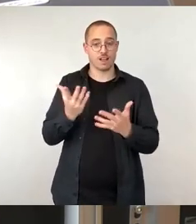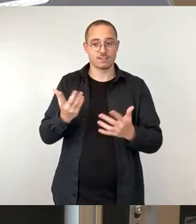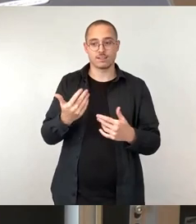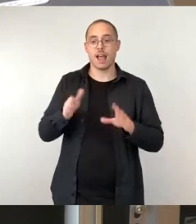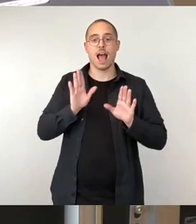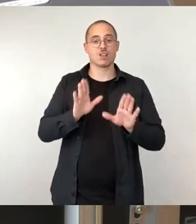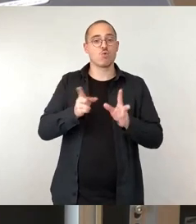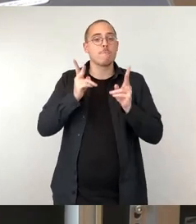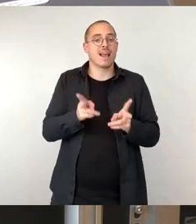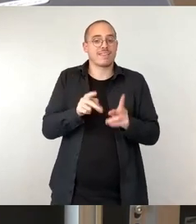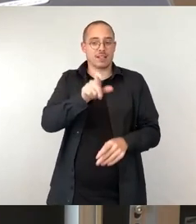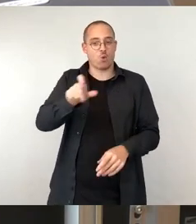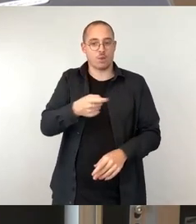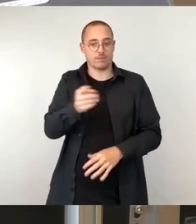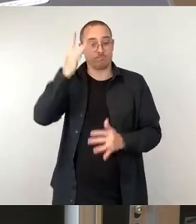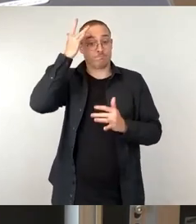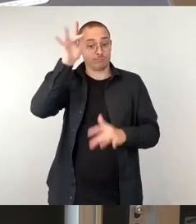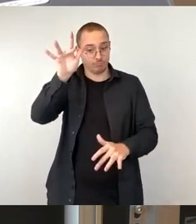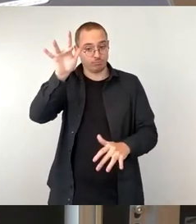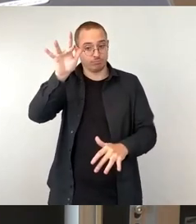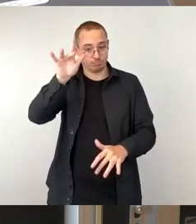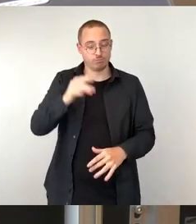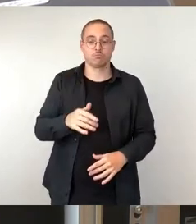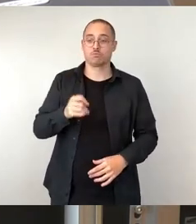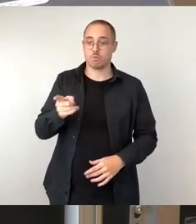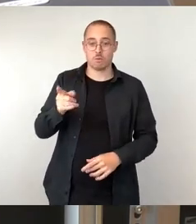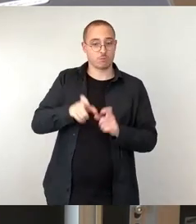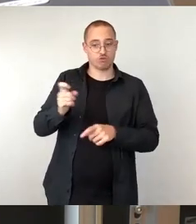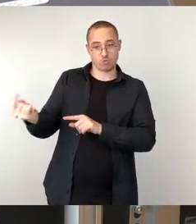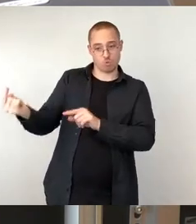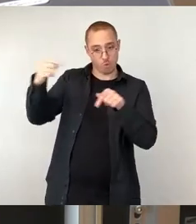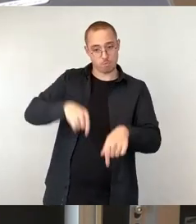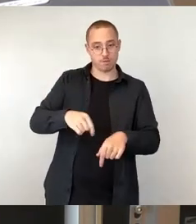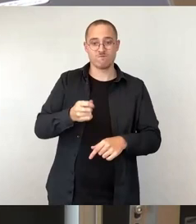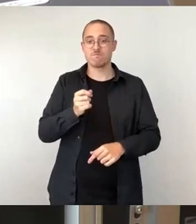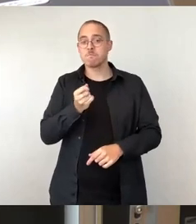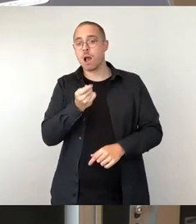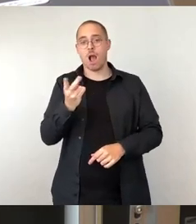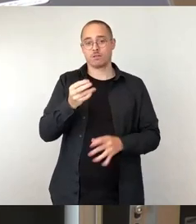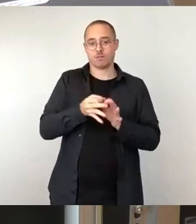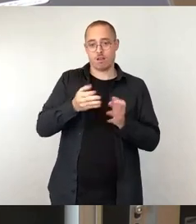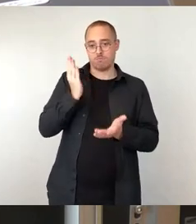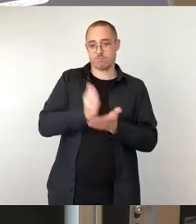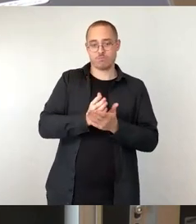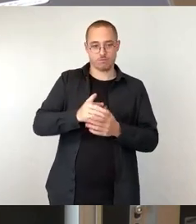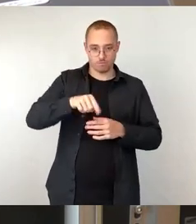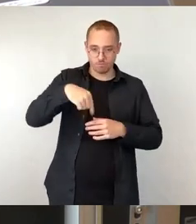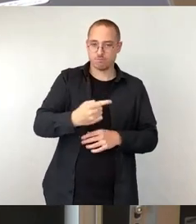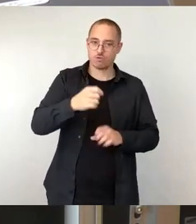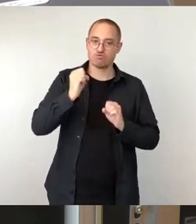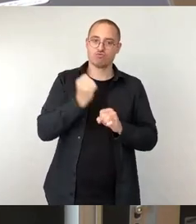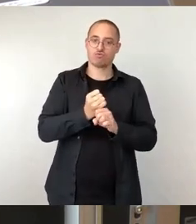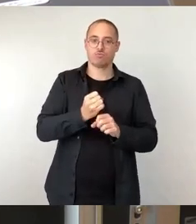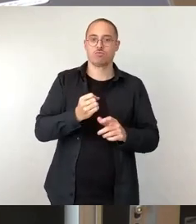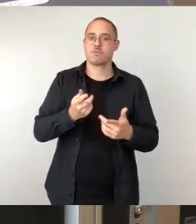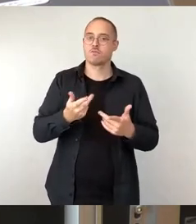wenigen Tagen ein Angebot zu einem Integrations und Sprachkurs zu unterbreiten. Und das auch in wenigen Tagen zur Verfügung